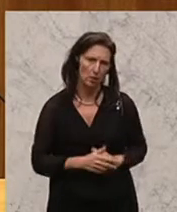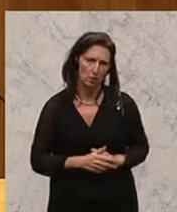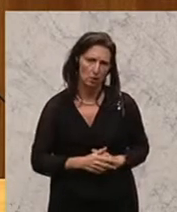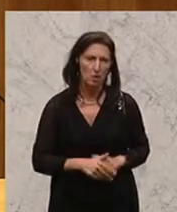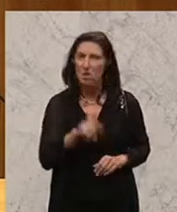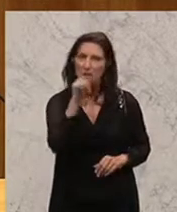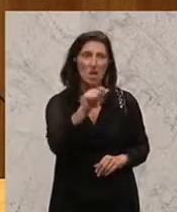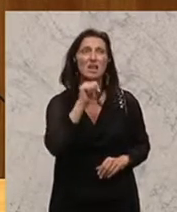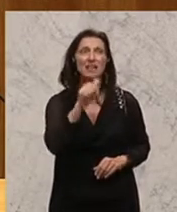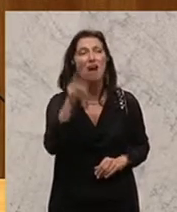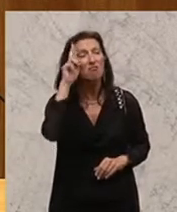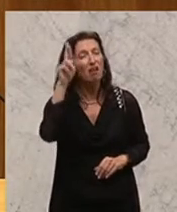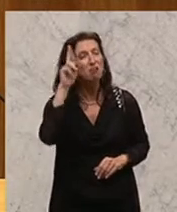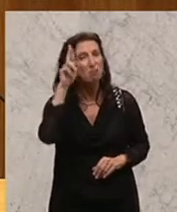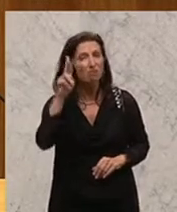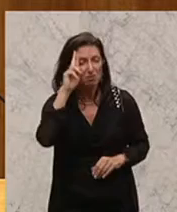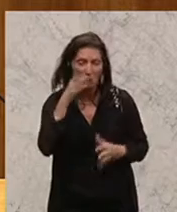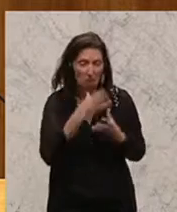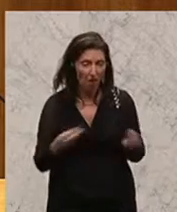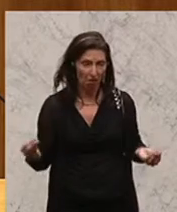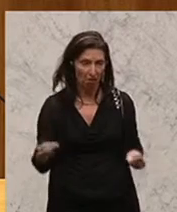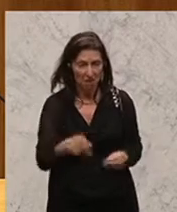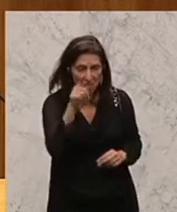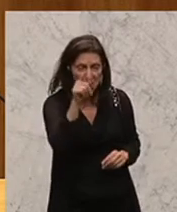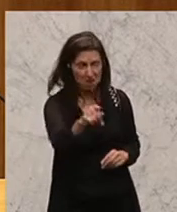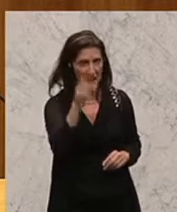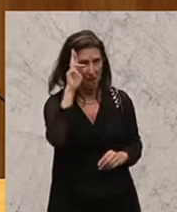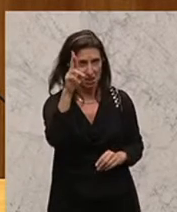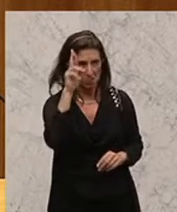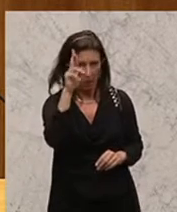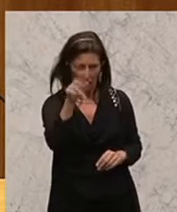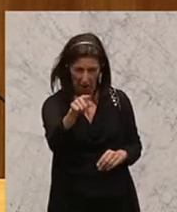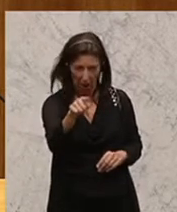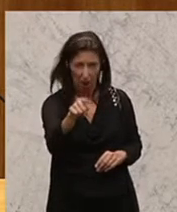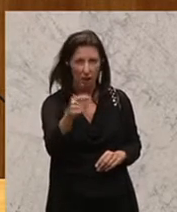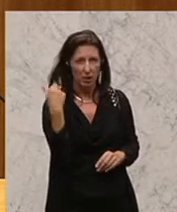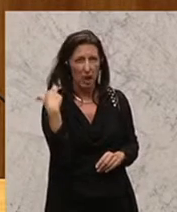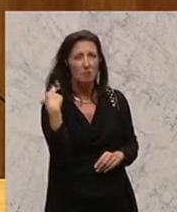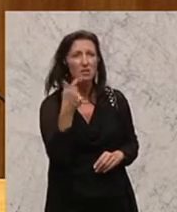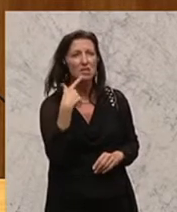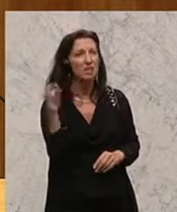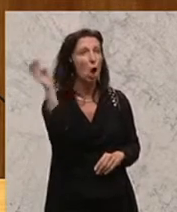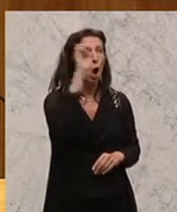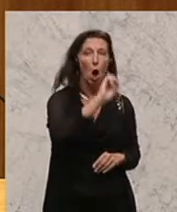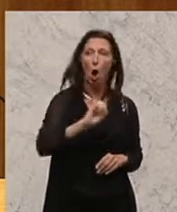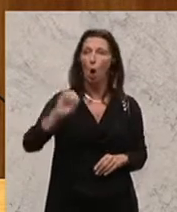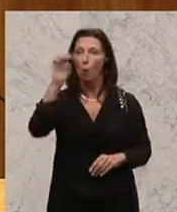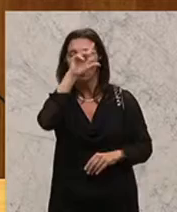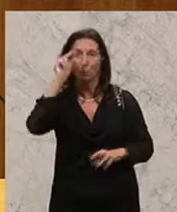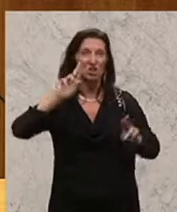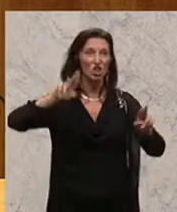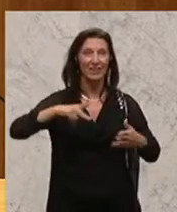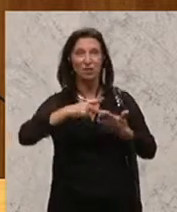Respekt verloren. In dem Moment haben Sie den Respekt verloren, als Sie gesagt haben, Sie wollen die Europäische Menschenrechtskonvention